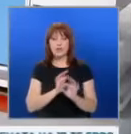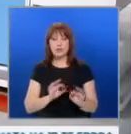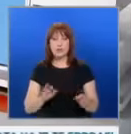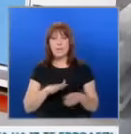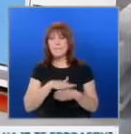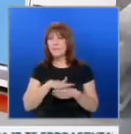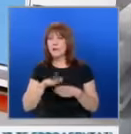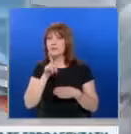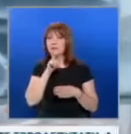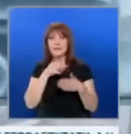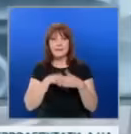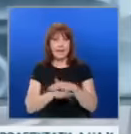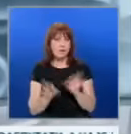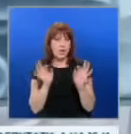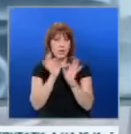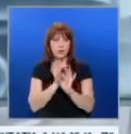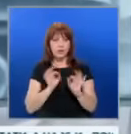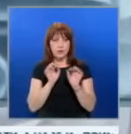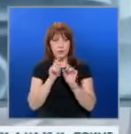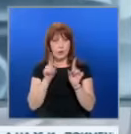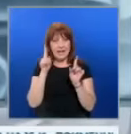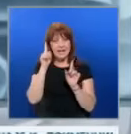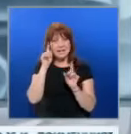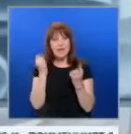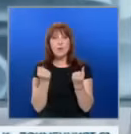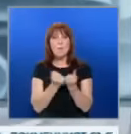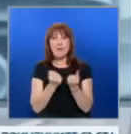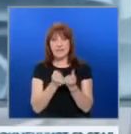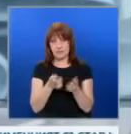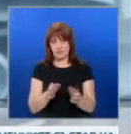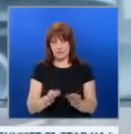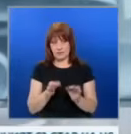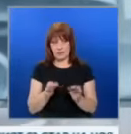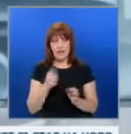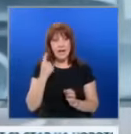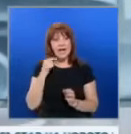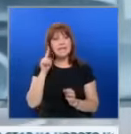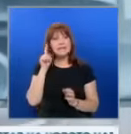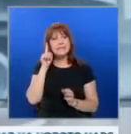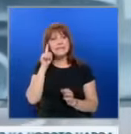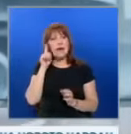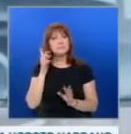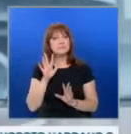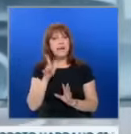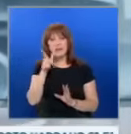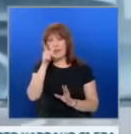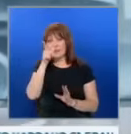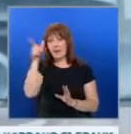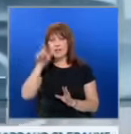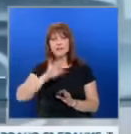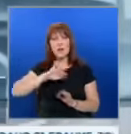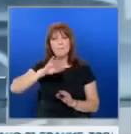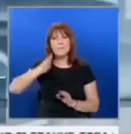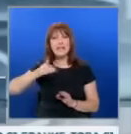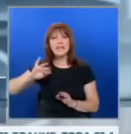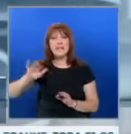пълна тайна и никому незнайно място. Това е сигурно. Знаем, че е някъде далеч в планината. коя